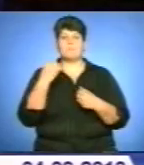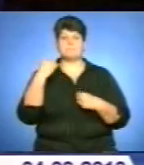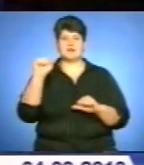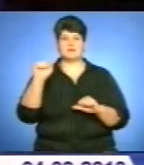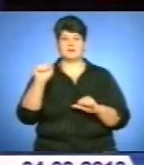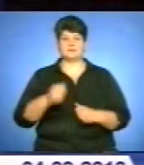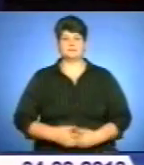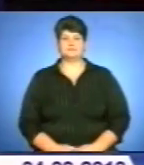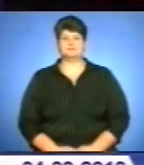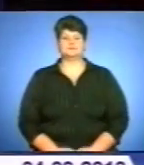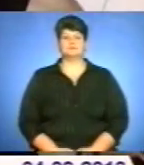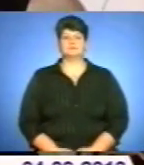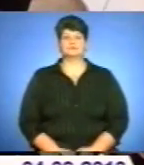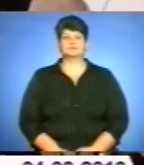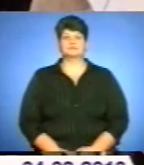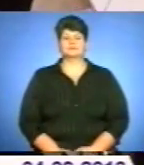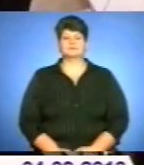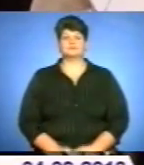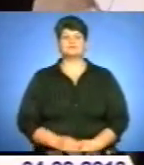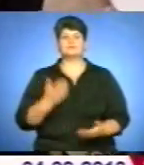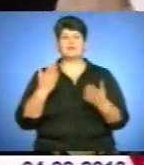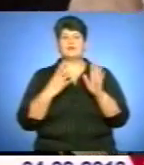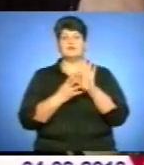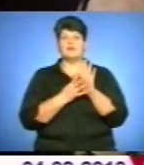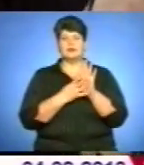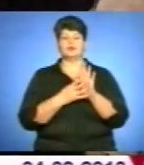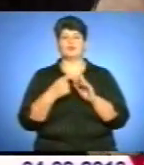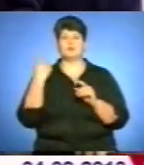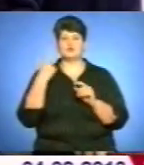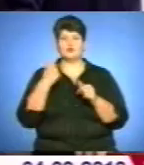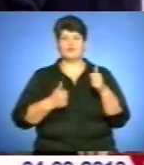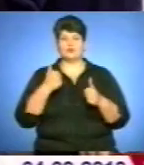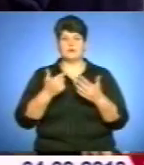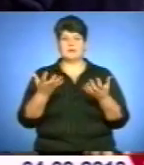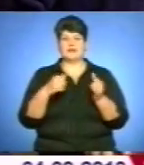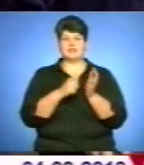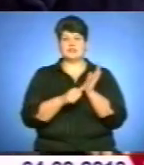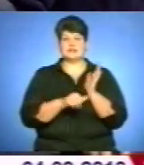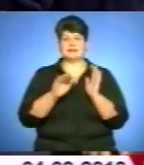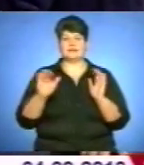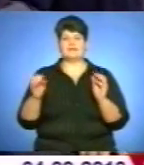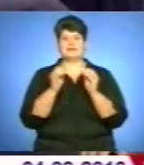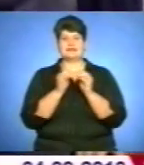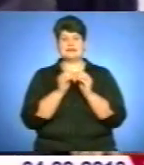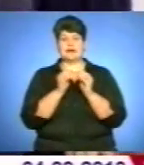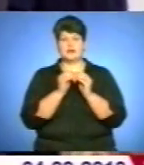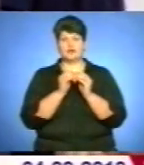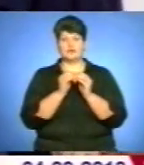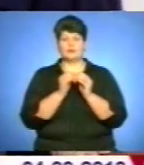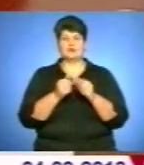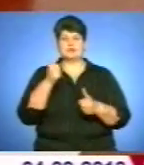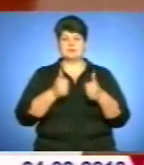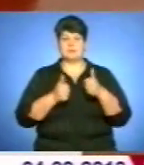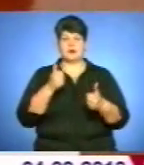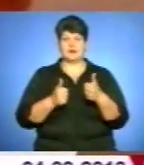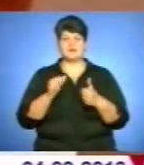Валентина Павлишин. Якщо у дев'ятому обласному конкурсі брали участь 60 дітей, у десятому змагаються за путівки у Міжнародний